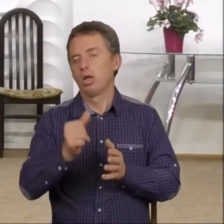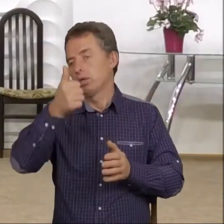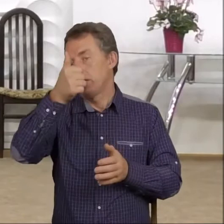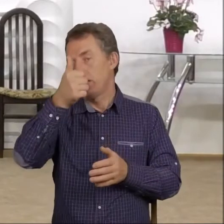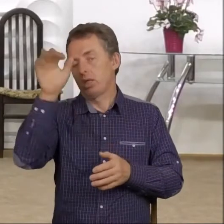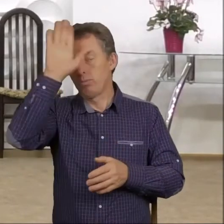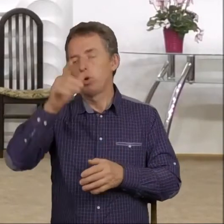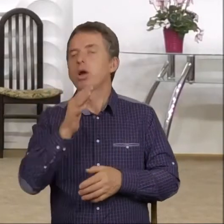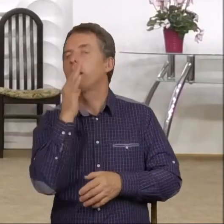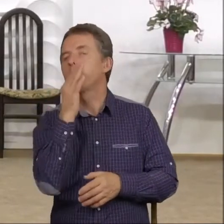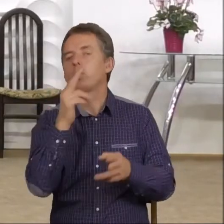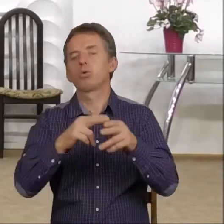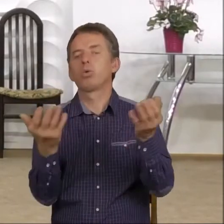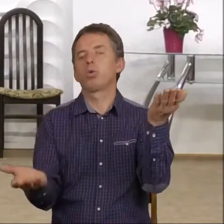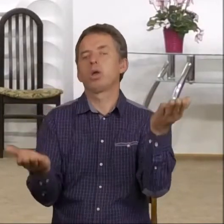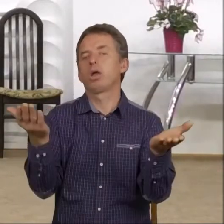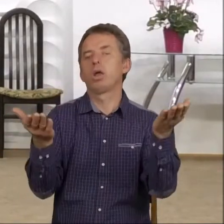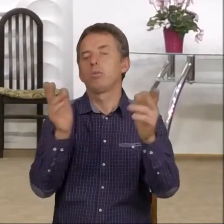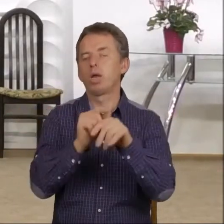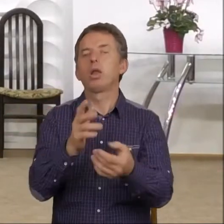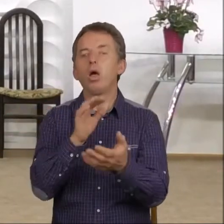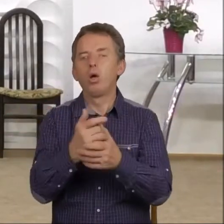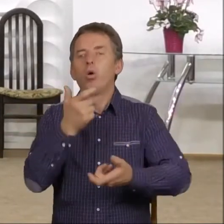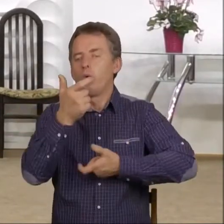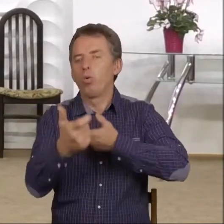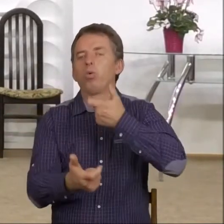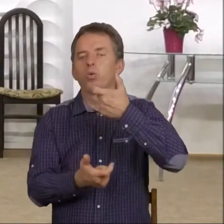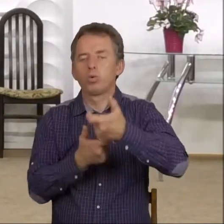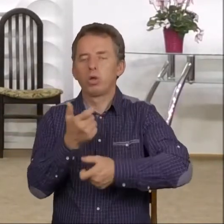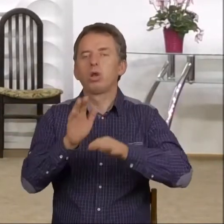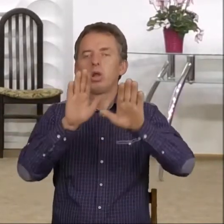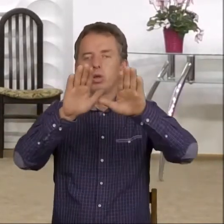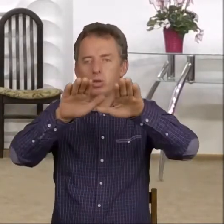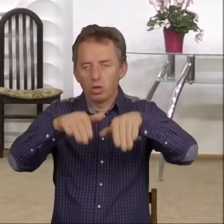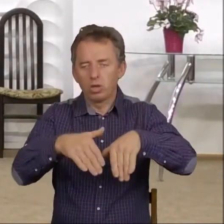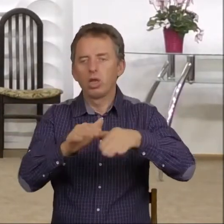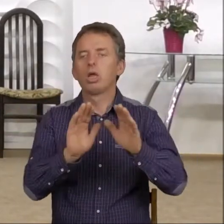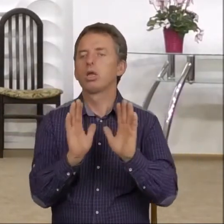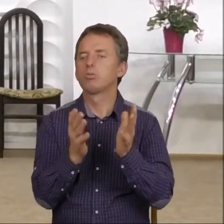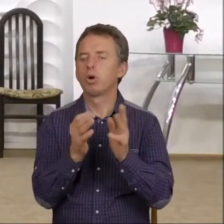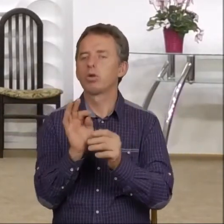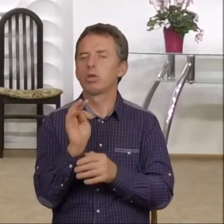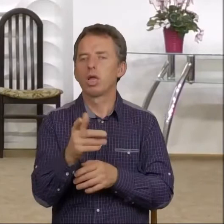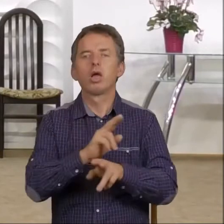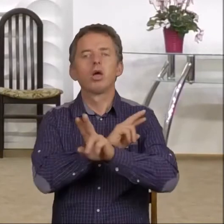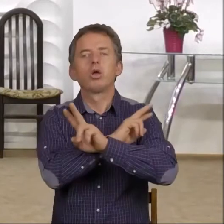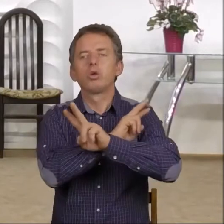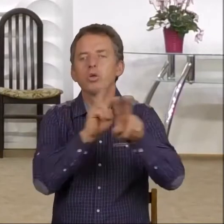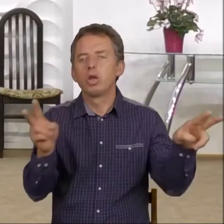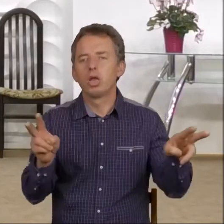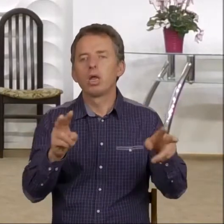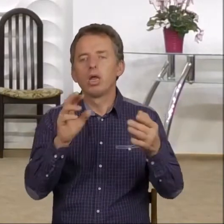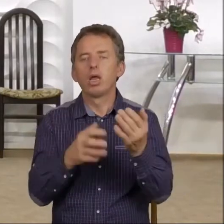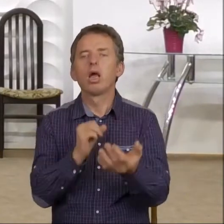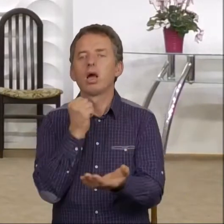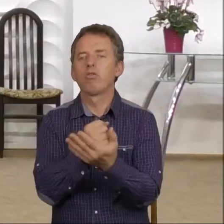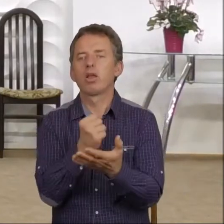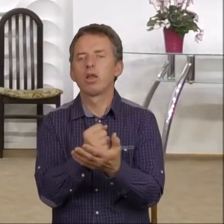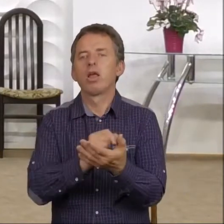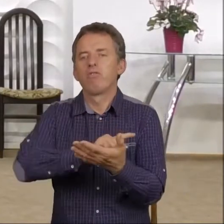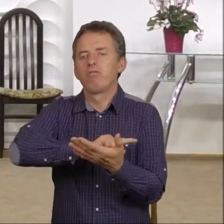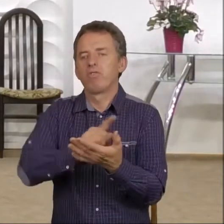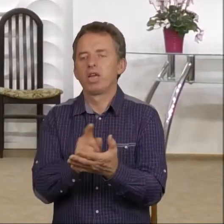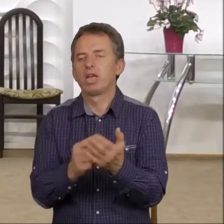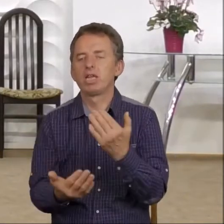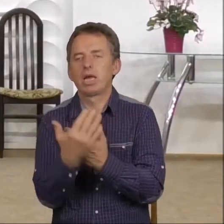Bóg hebrajski. I urządzone to zostało w sposób taki, że nikt nie mógł zakwestionować wyników.